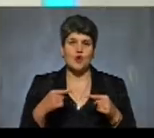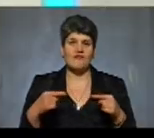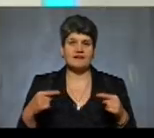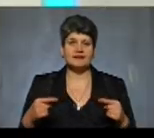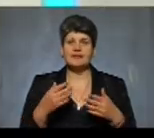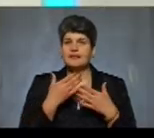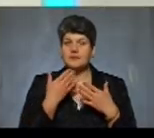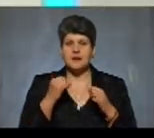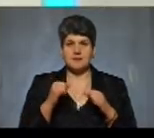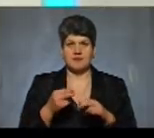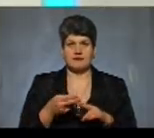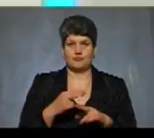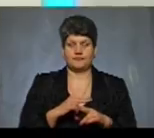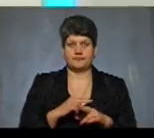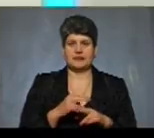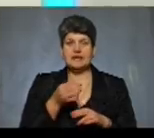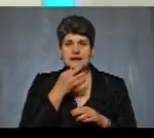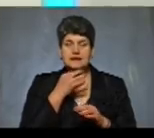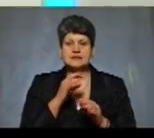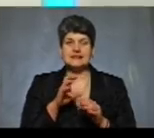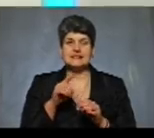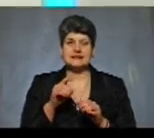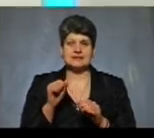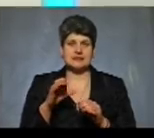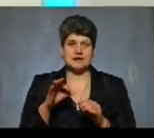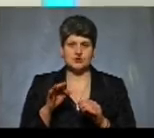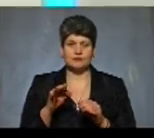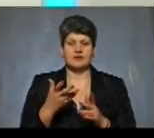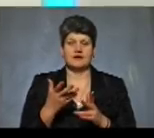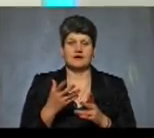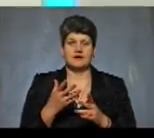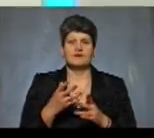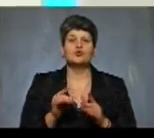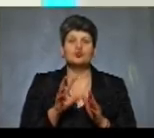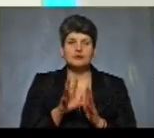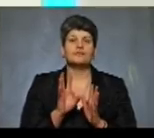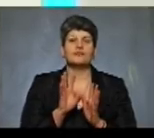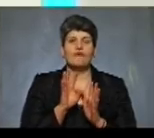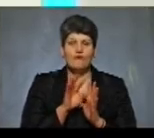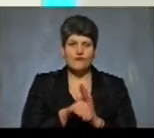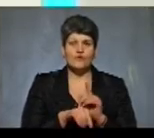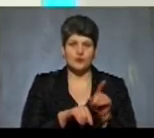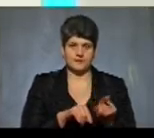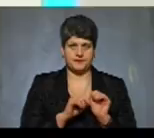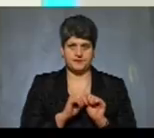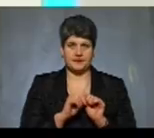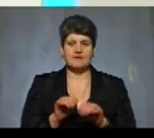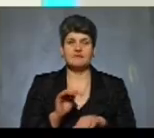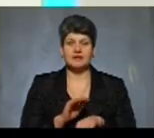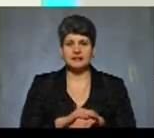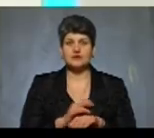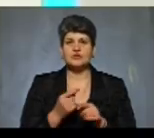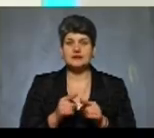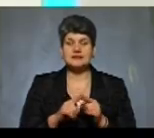не мають права повертатися. І лікарські засоби, і предмети санітарії, гієни відносяться до саме такого виду товарів. Тобто, фактично, це є